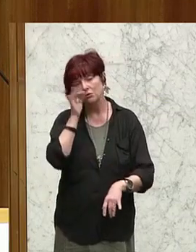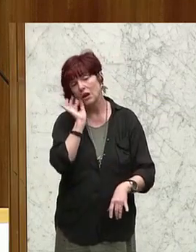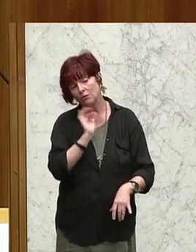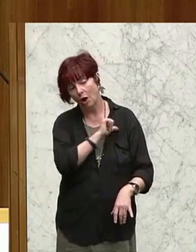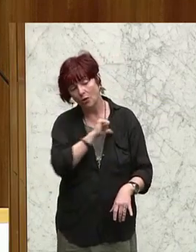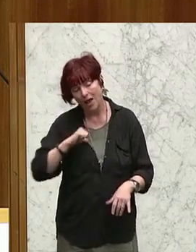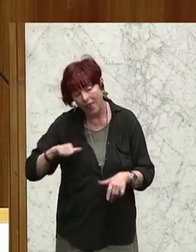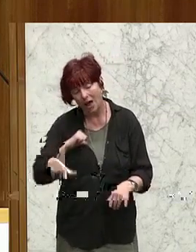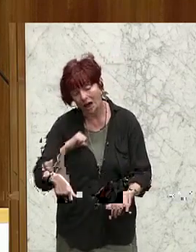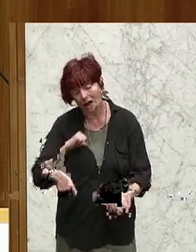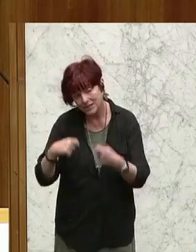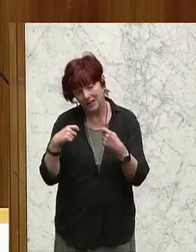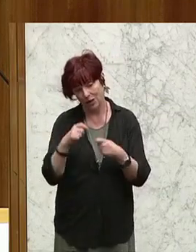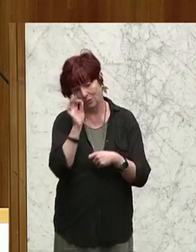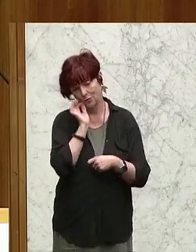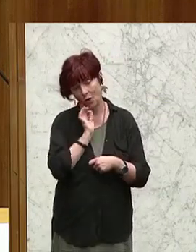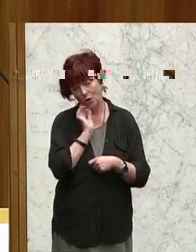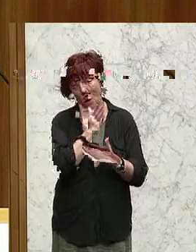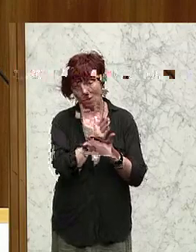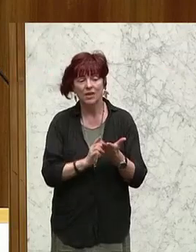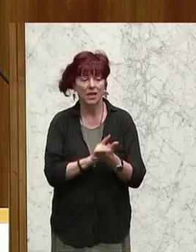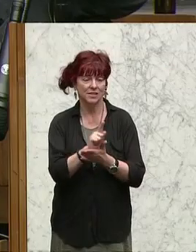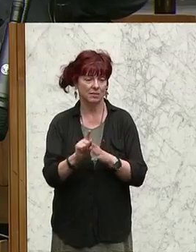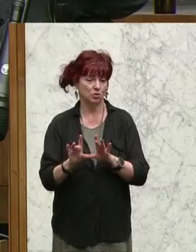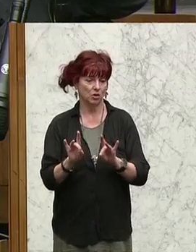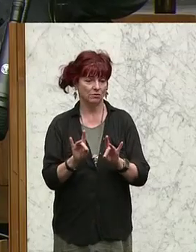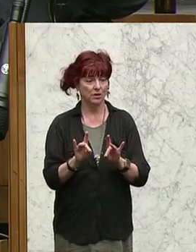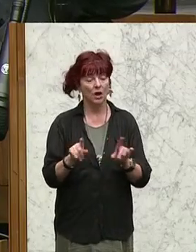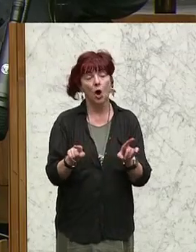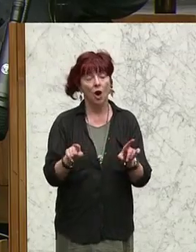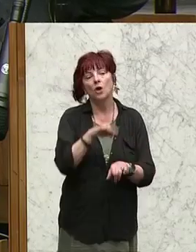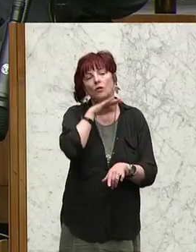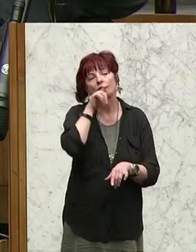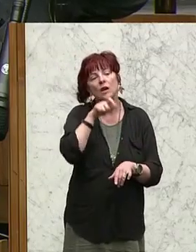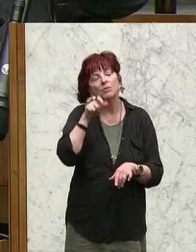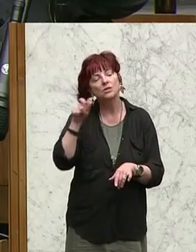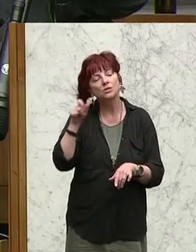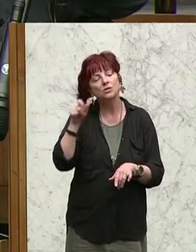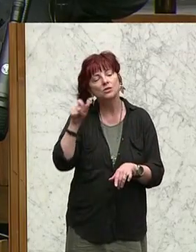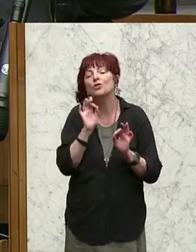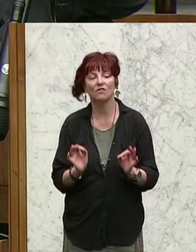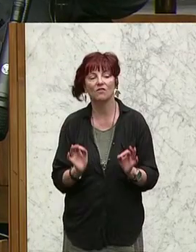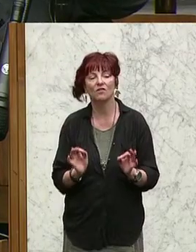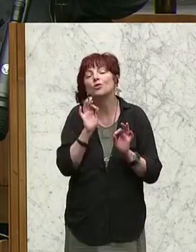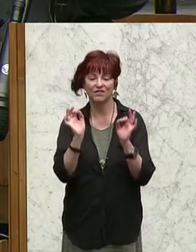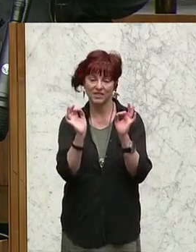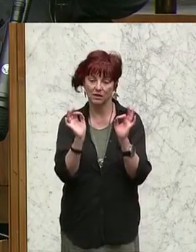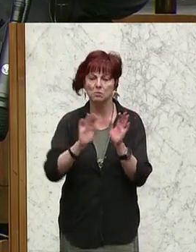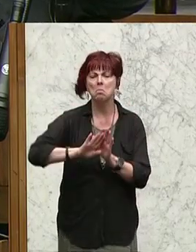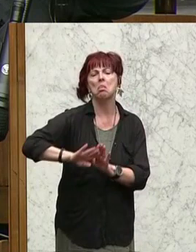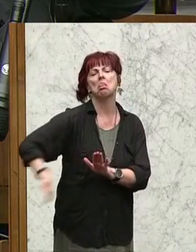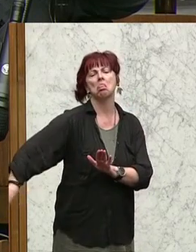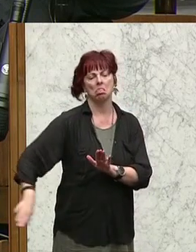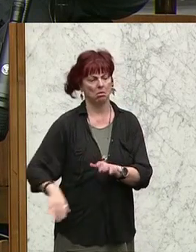viele Alleinerzieherinnen, viele Teilzeitbeschäftigte und viele nicht sehr gut Ausgebildete, Qualifizierte. Die werden an die Seite